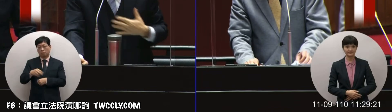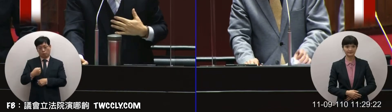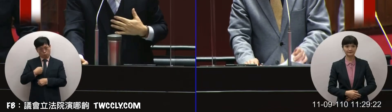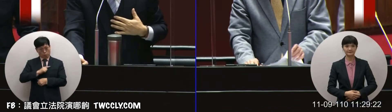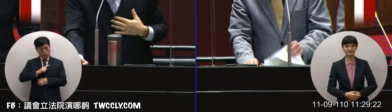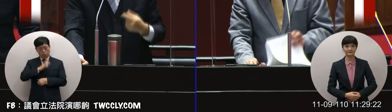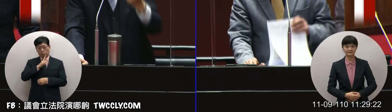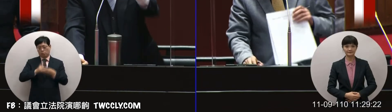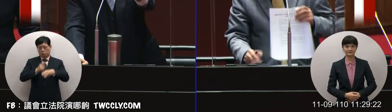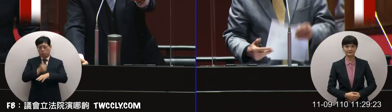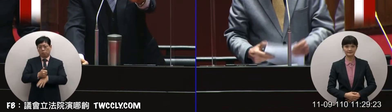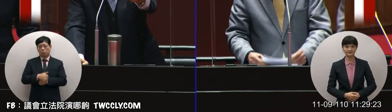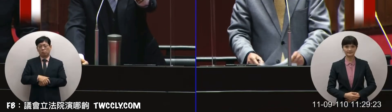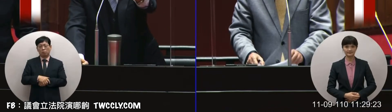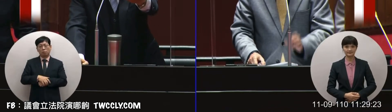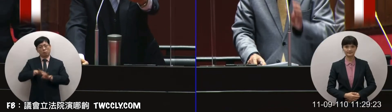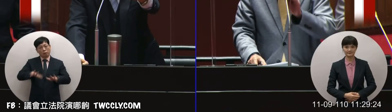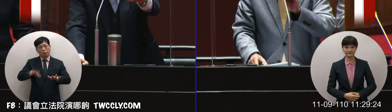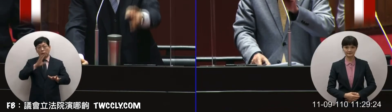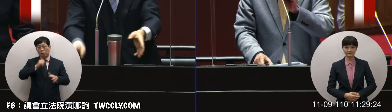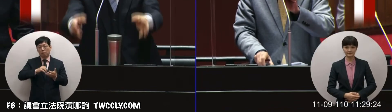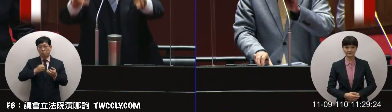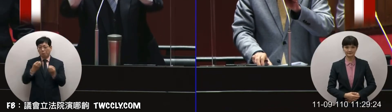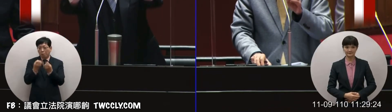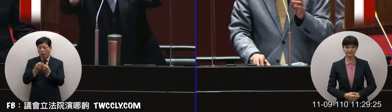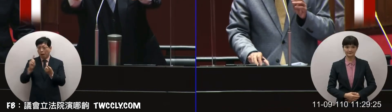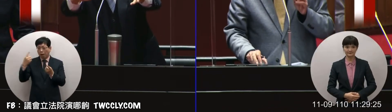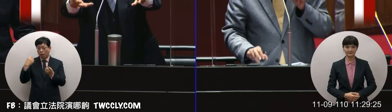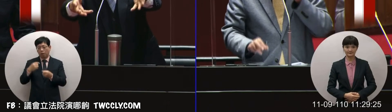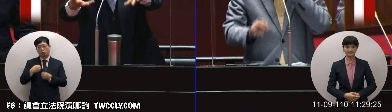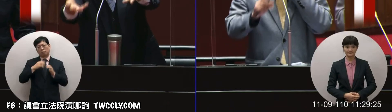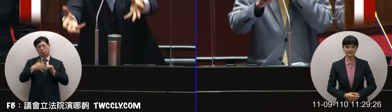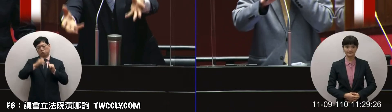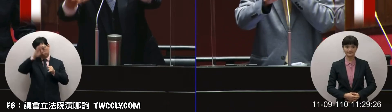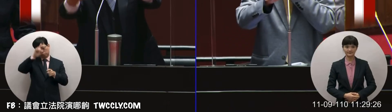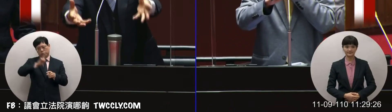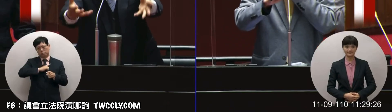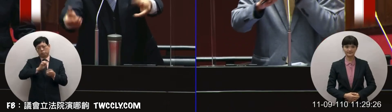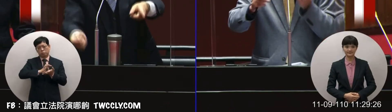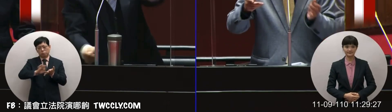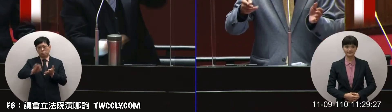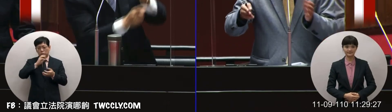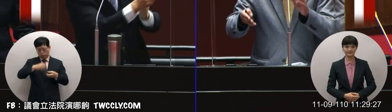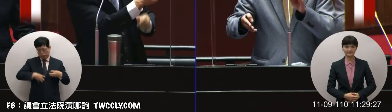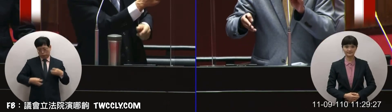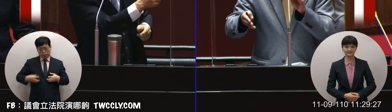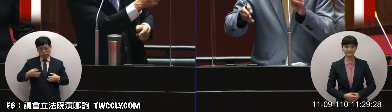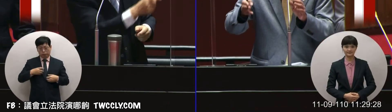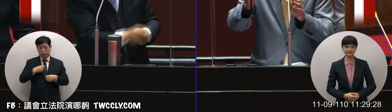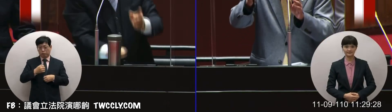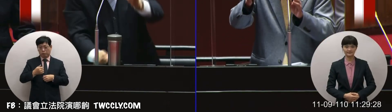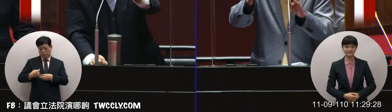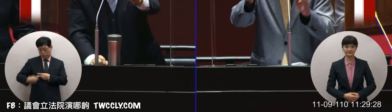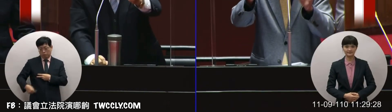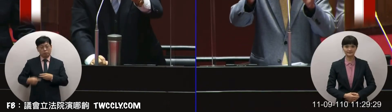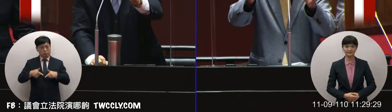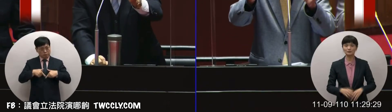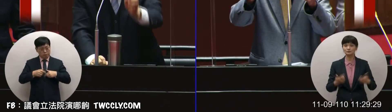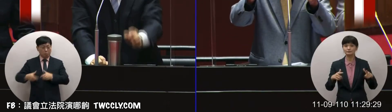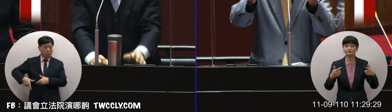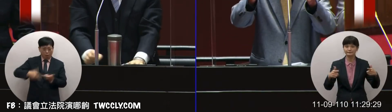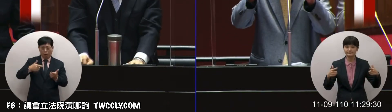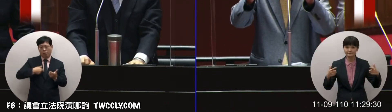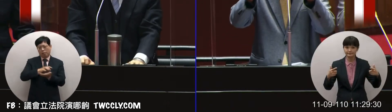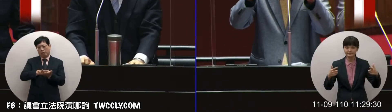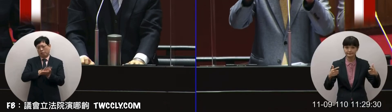就是當時的主席你看你說亂緣就是國民黨拿到地瓜地心在這裡沒有那